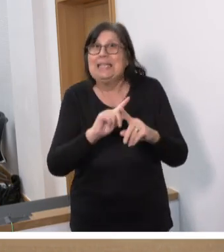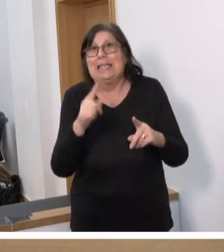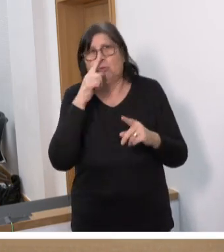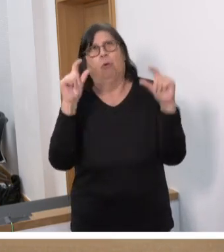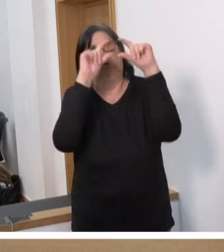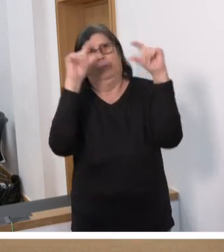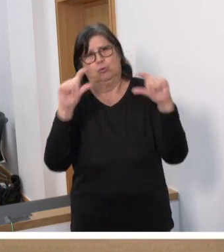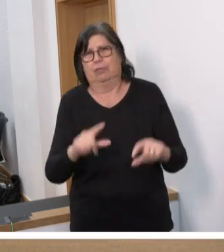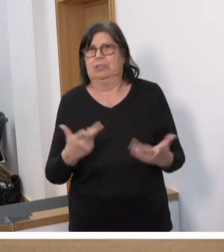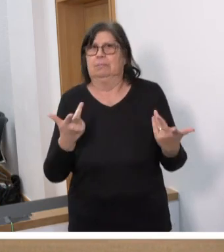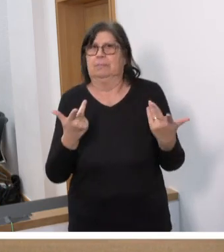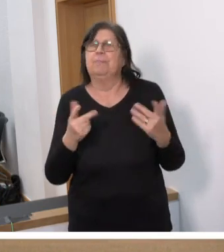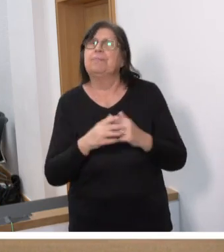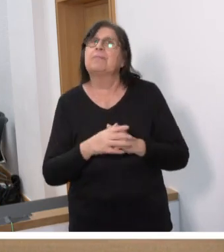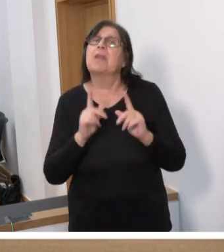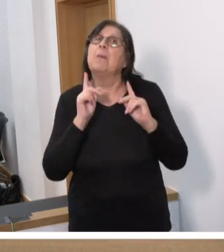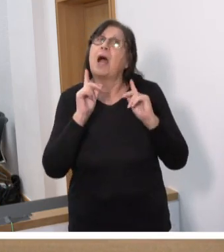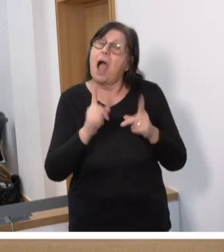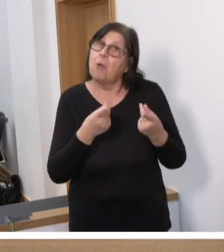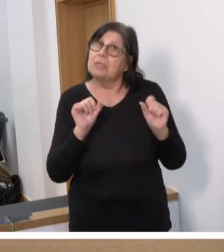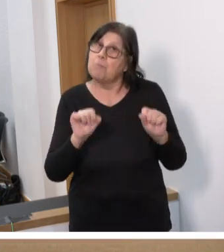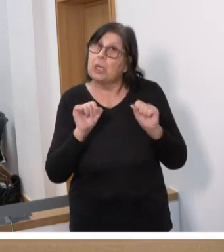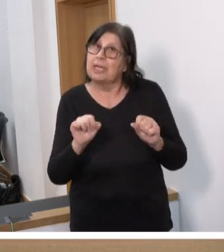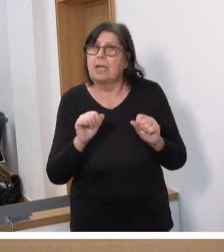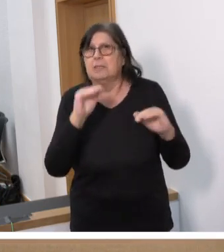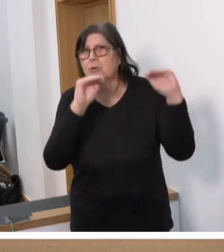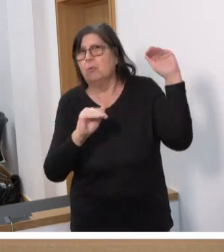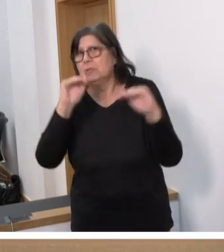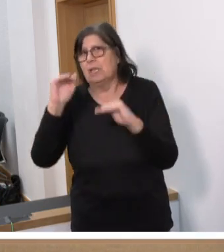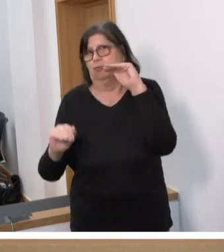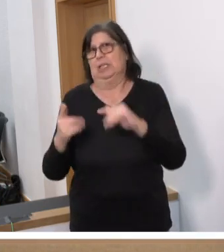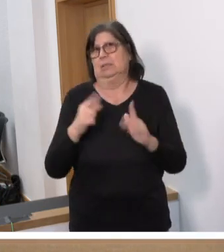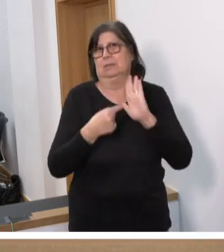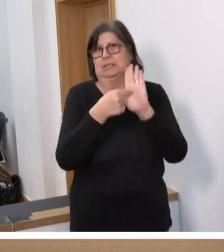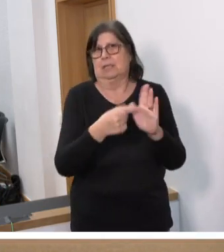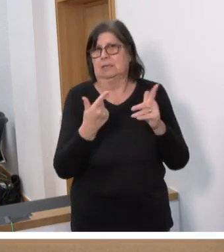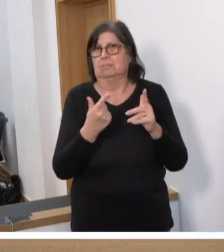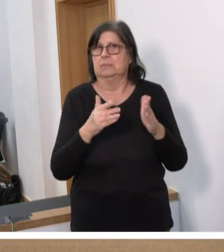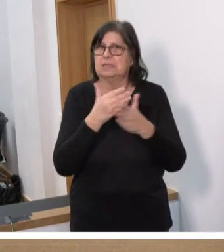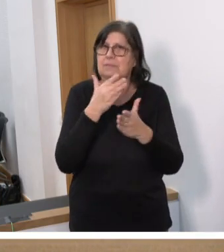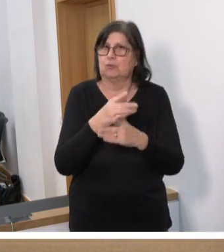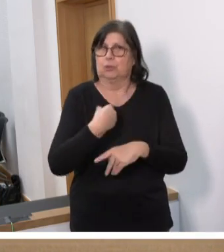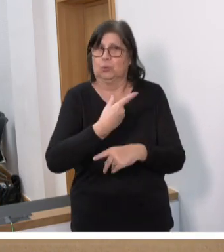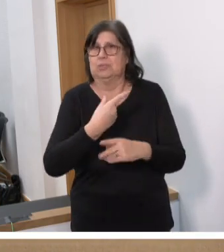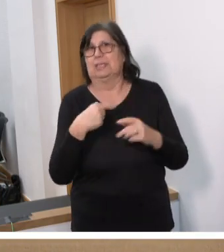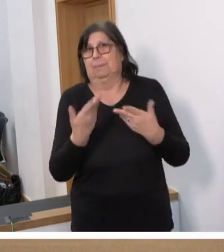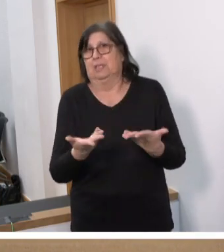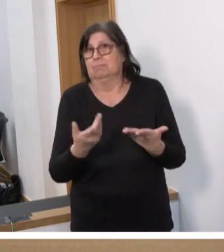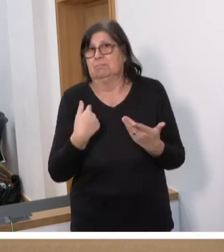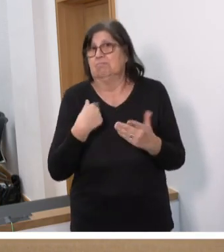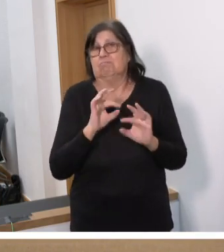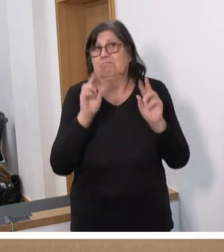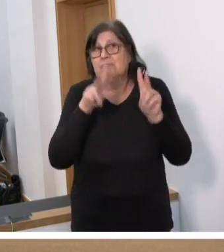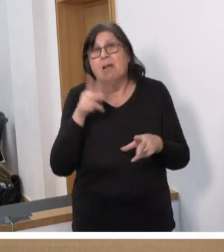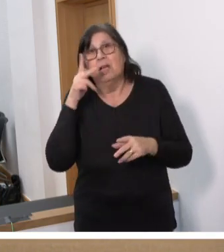und Symbole mit sich bringt. Aber es ist auch die Gelegenheit, die Unterschiede deutlich zu machen, die es zwischen uns gibt. Und sehr geehrter Herr Schmidt, ich bin Ihnen